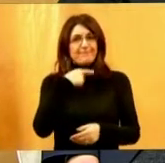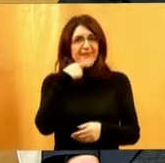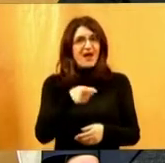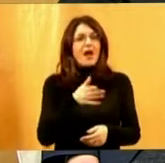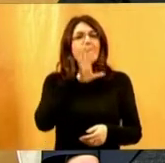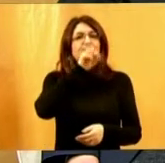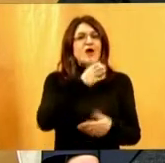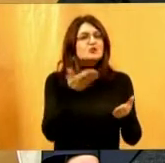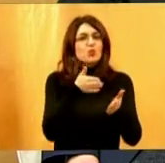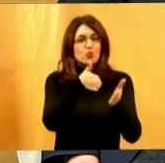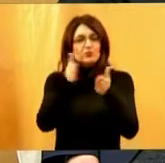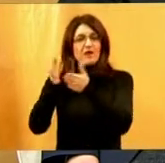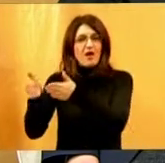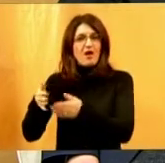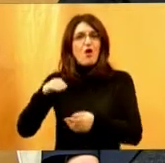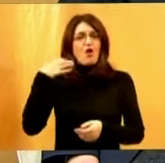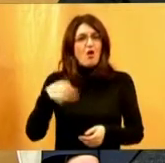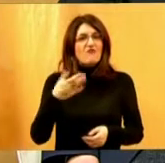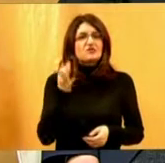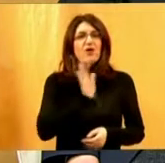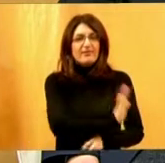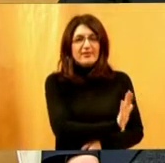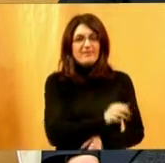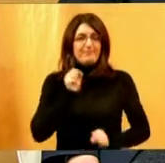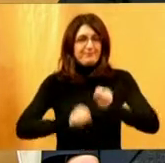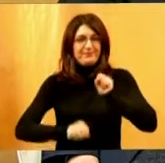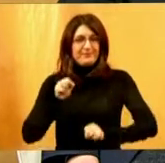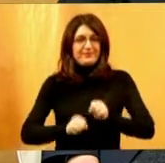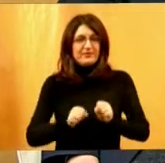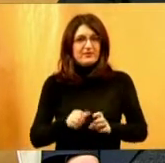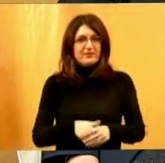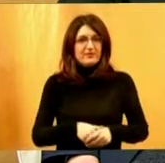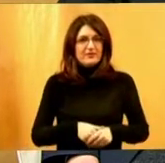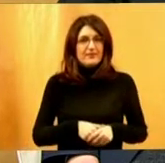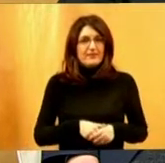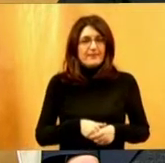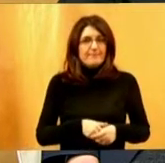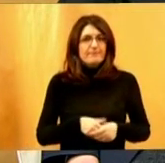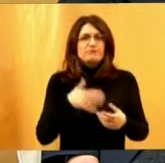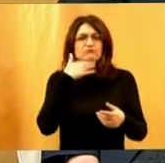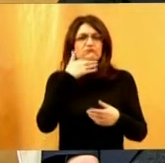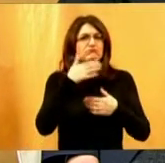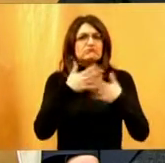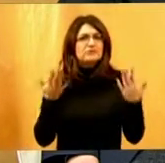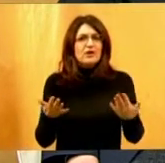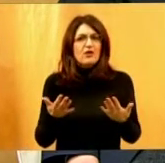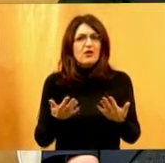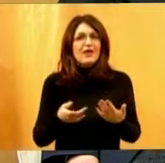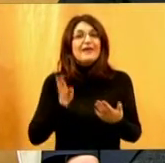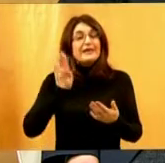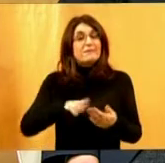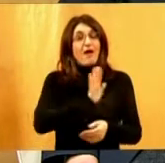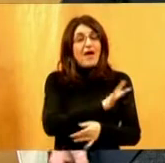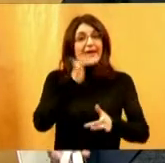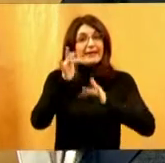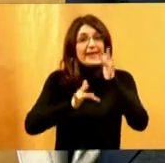koji pas ići. Zavisno, dakle, od njegovih karakteristika koje bilo i ima genetski,